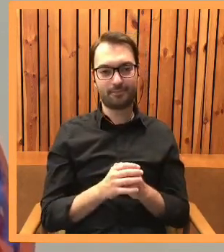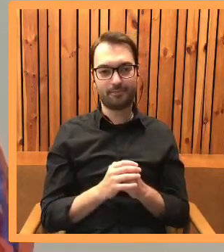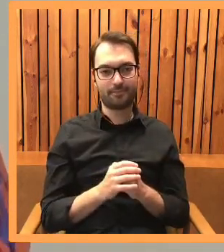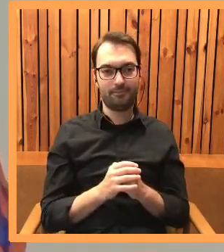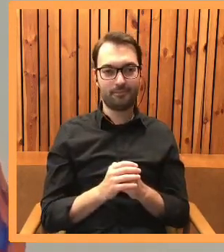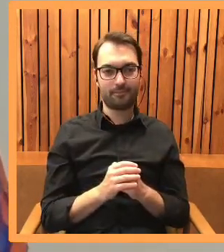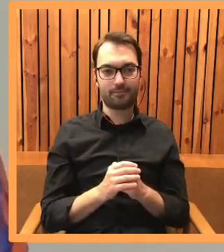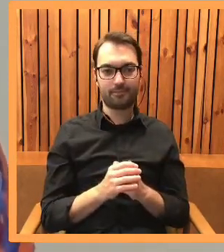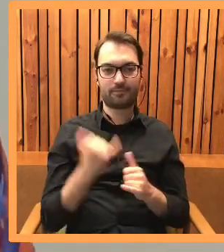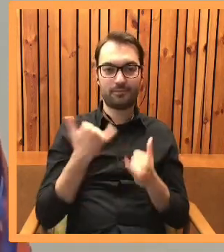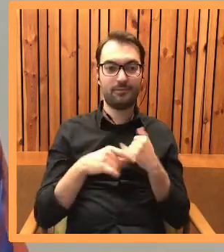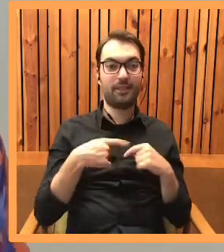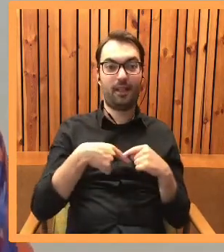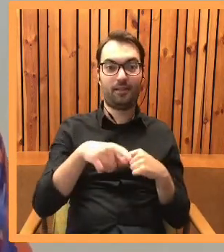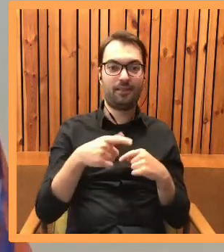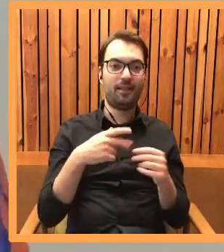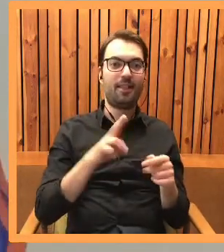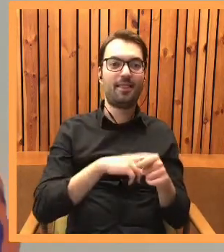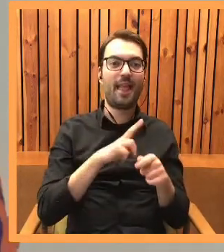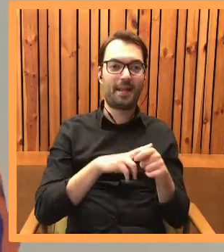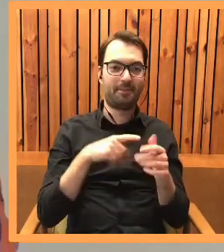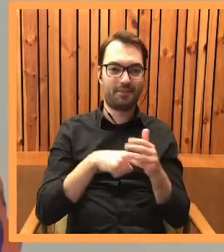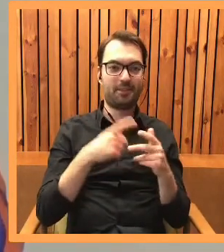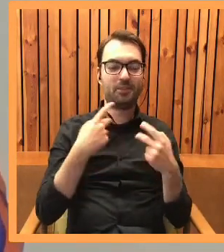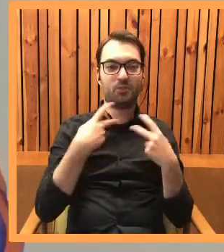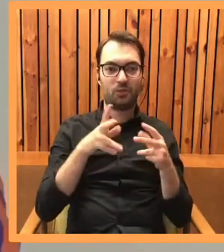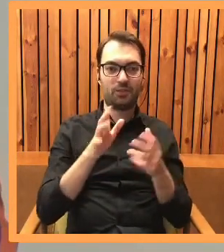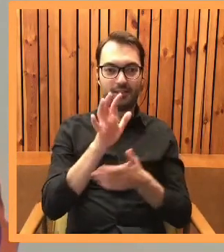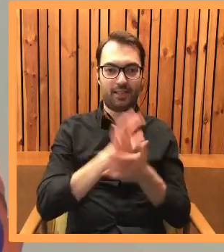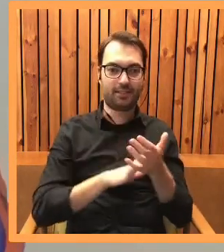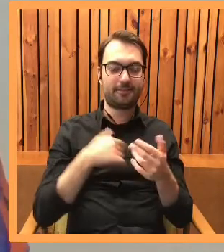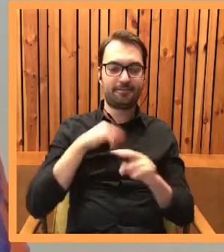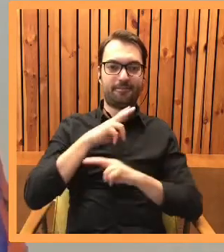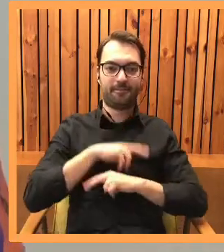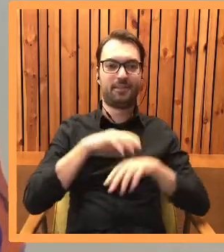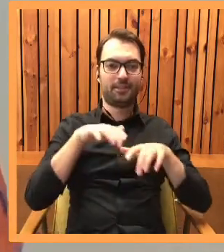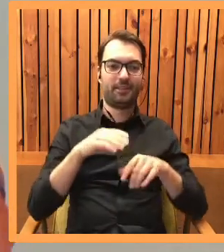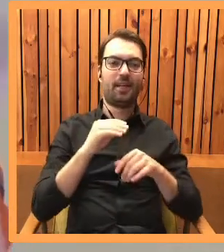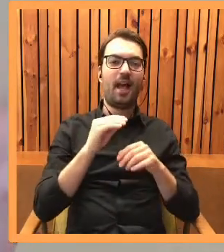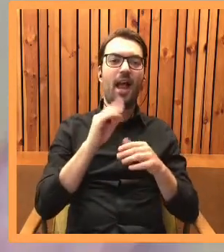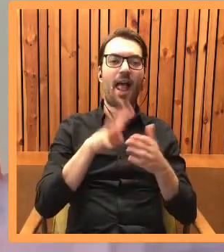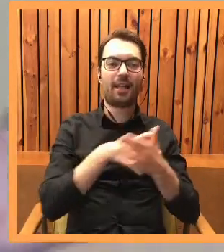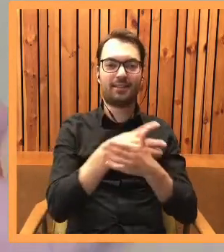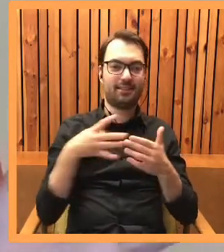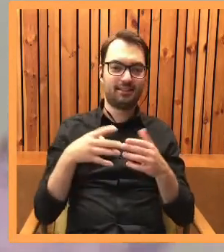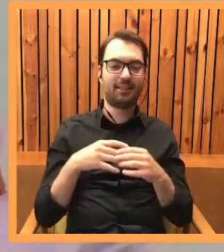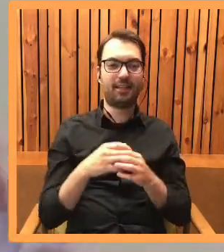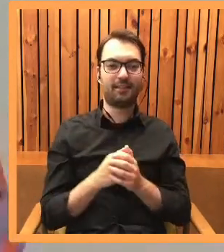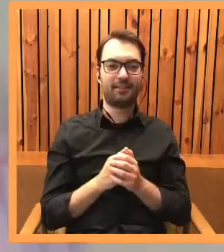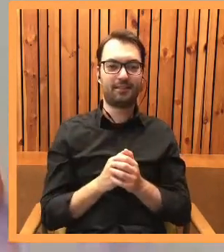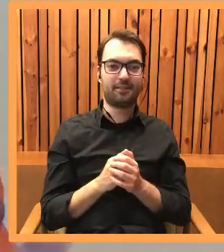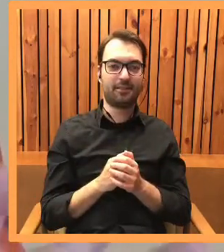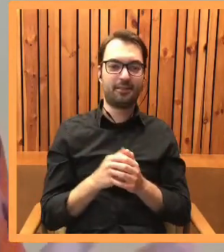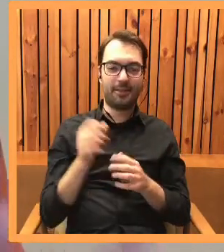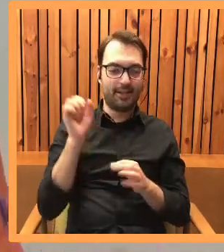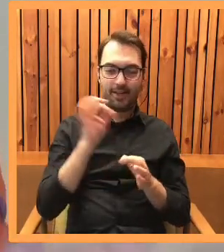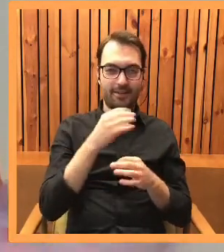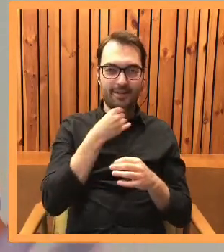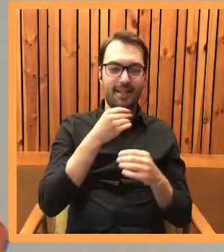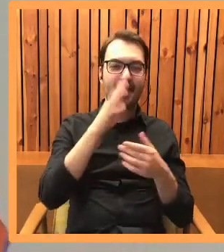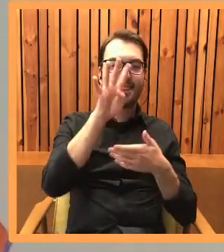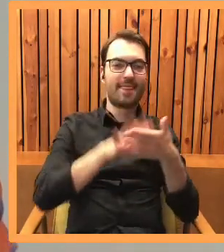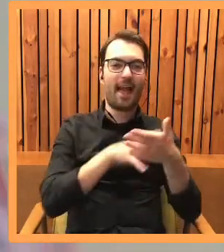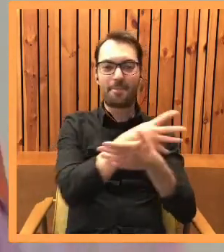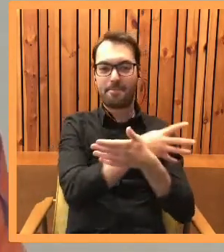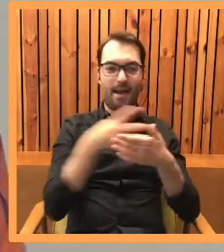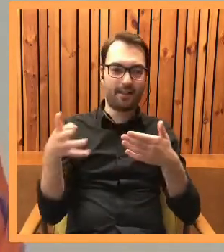Jeżeli zbliża się termin oddania tekstu, to zasiadam do Excela, tworzę sobie taką koszmarną tabelkę, której